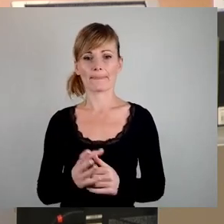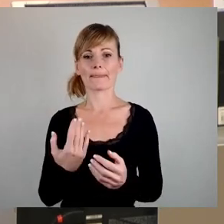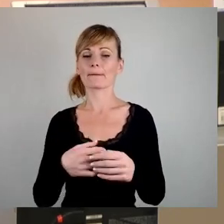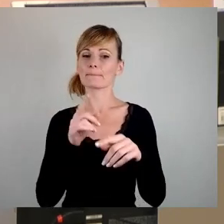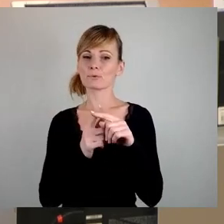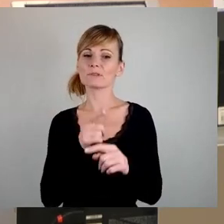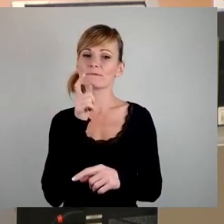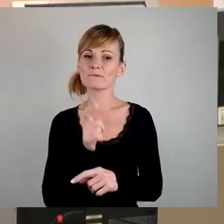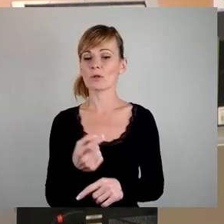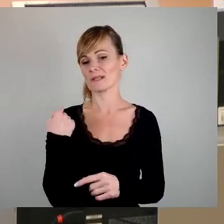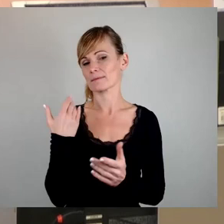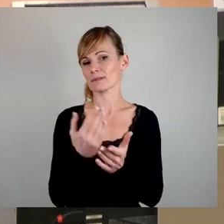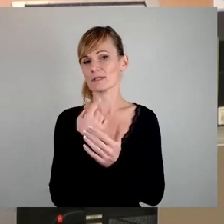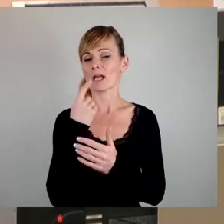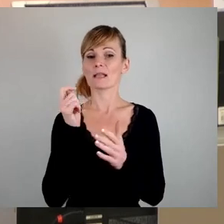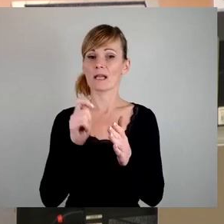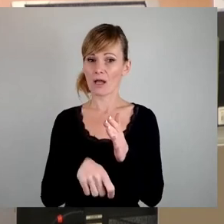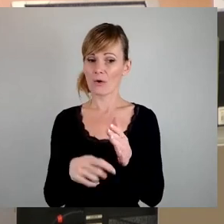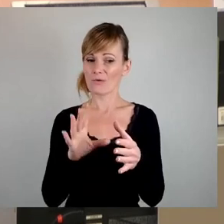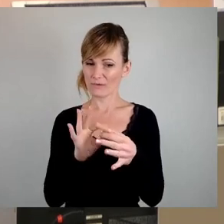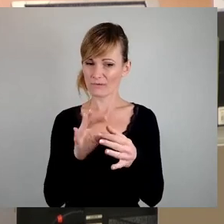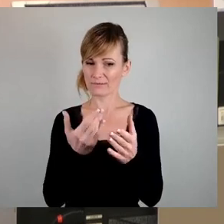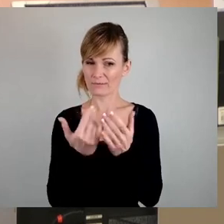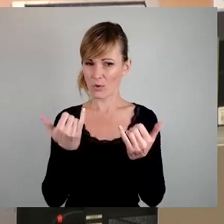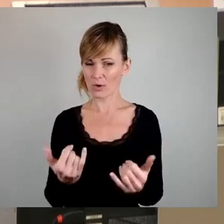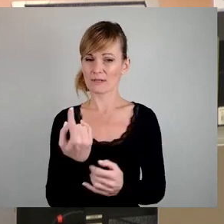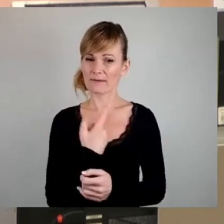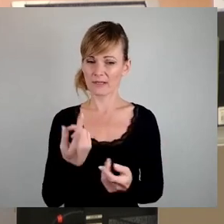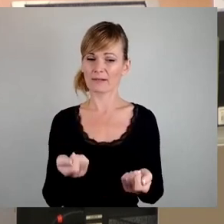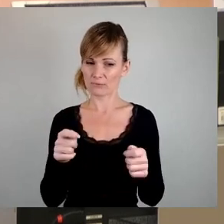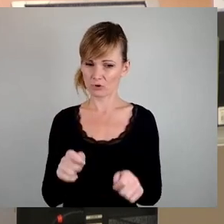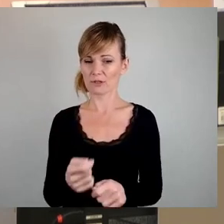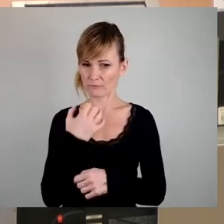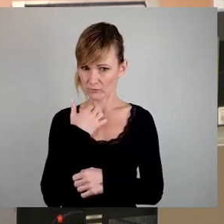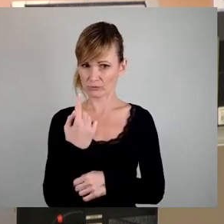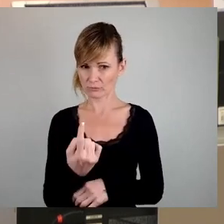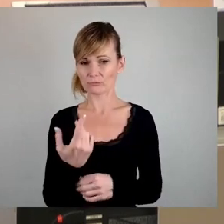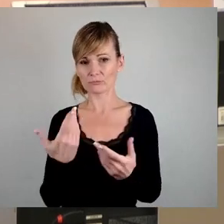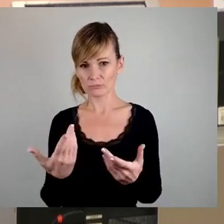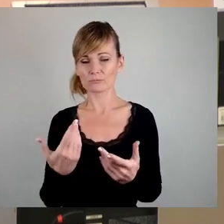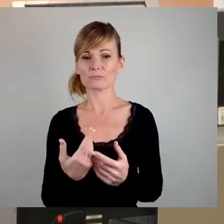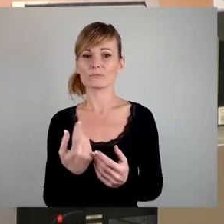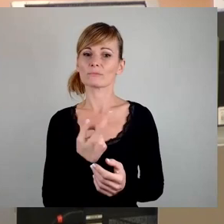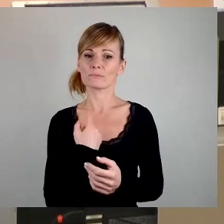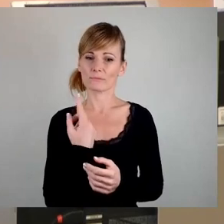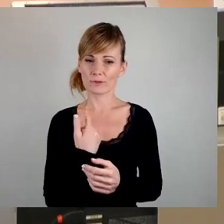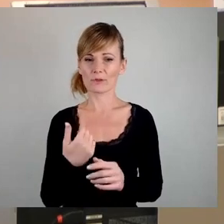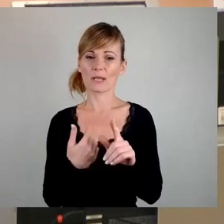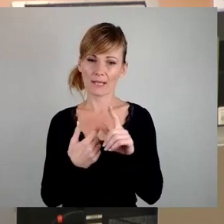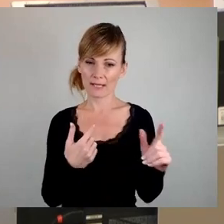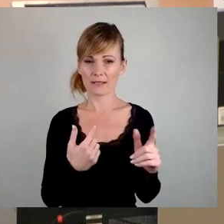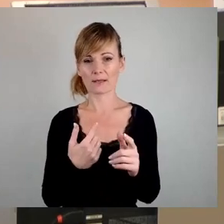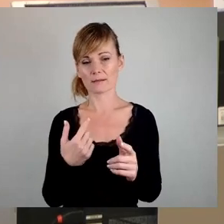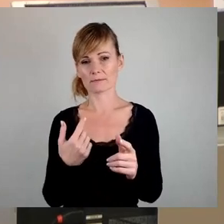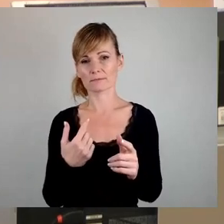zu dem Ankauf, den wir heute hier beschließen wollen. Wir als Linke hätten uns auf jeden Fall da